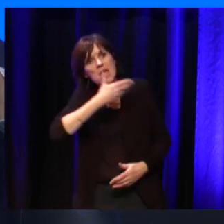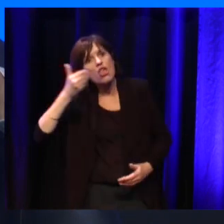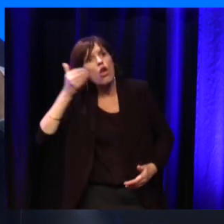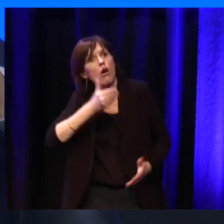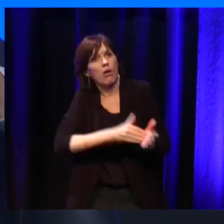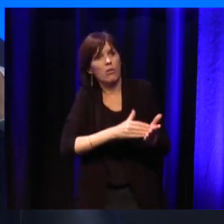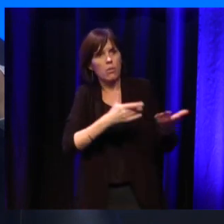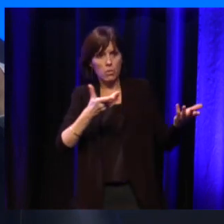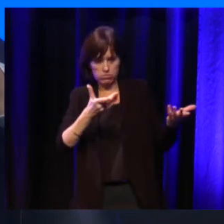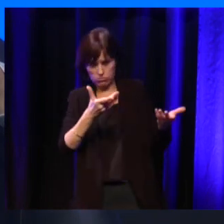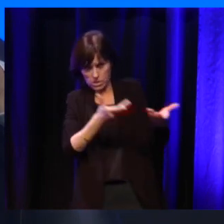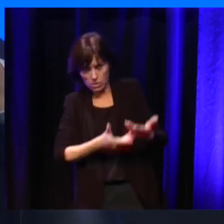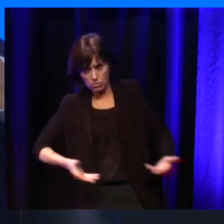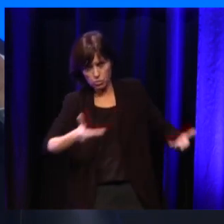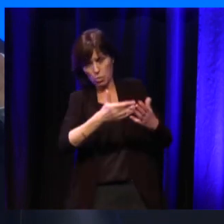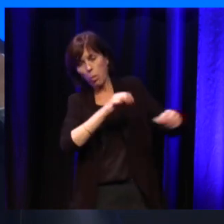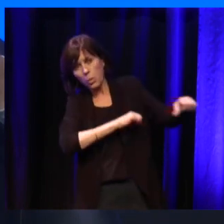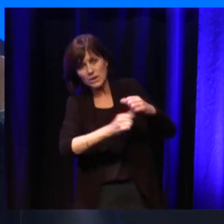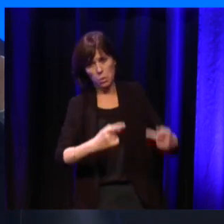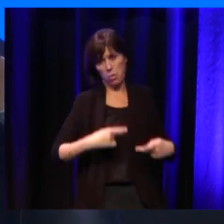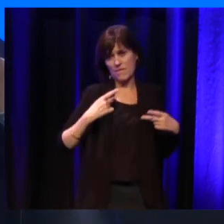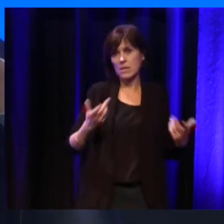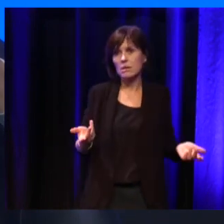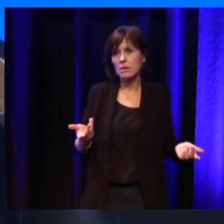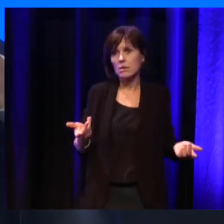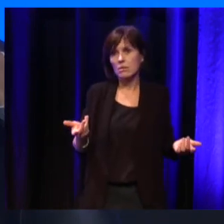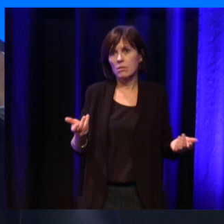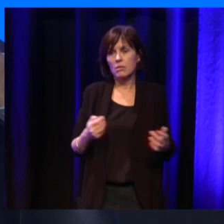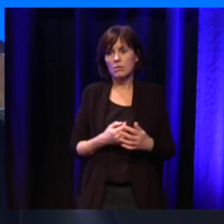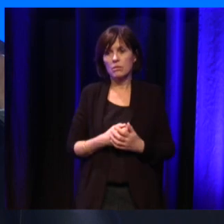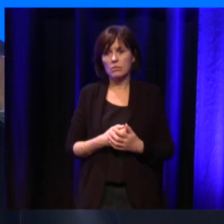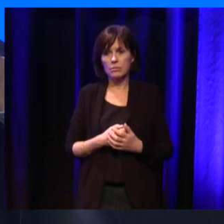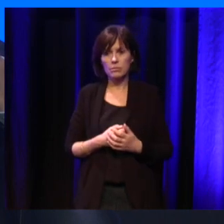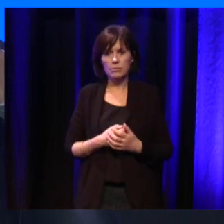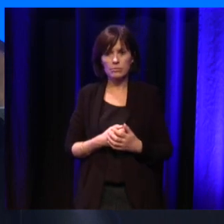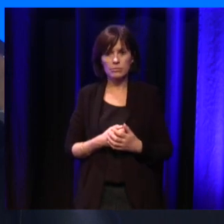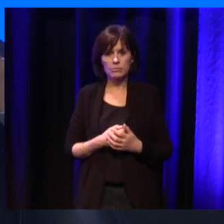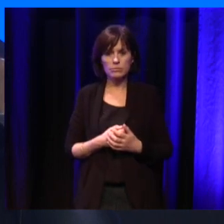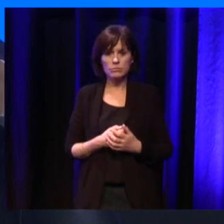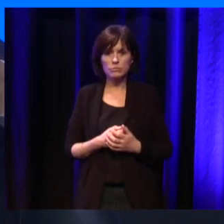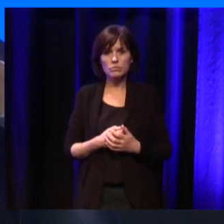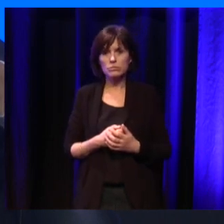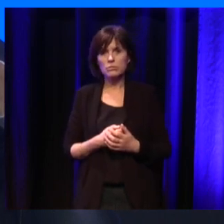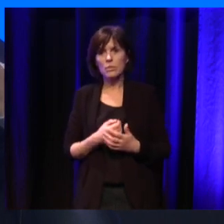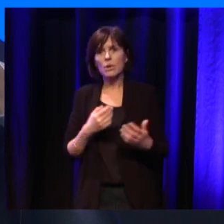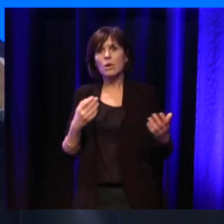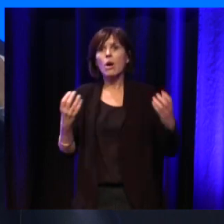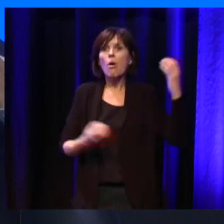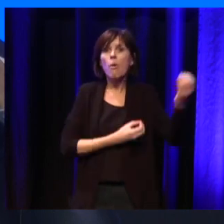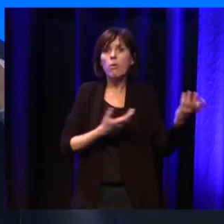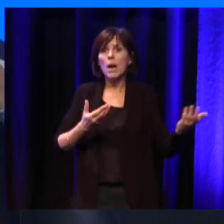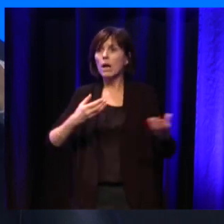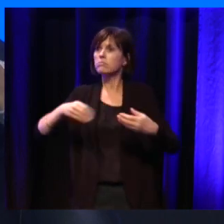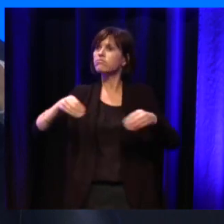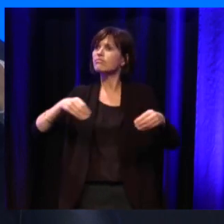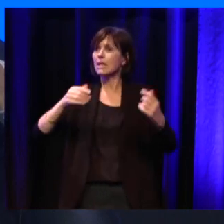sociétaux. Et elles sont plus sur, il peut y avoir des moyens qui sont en fonction de la notoriété de la cause et qui peuvent